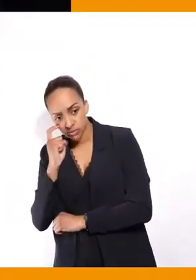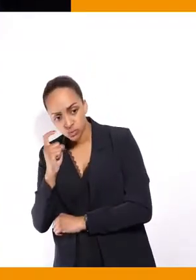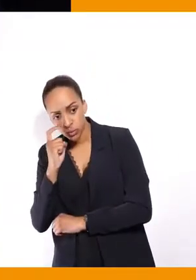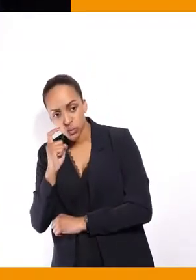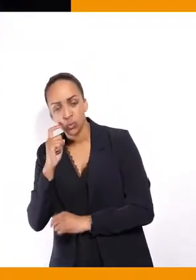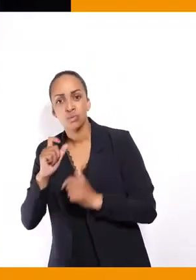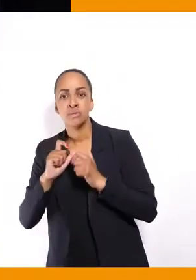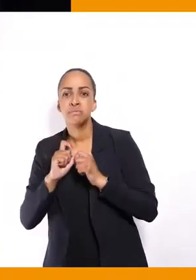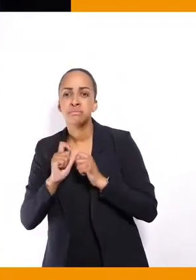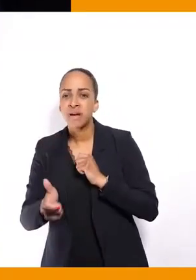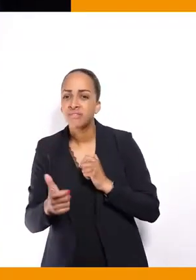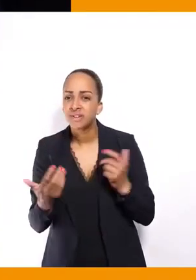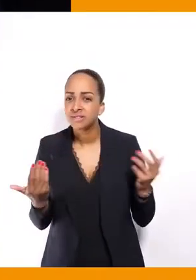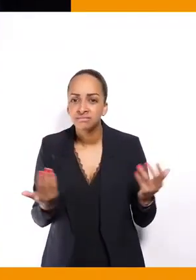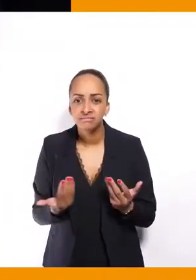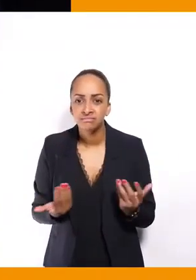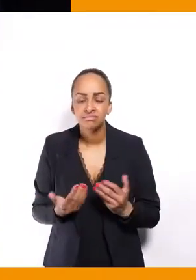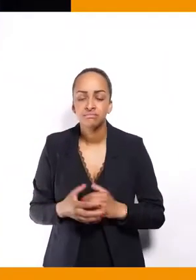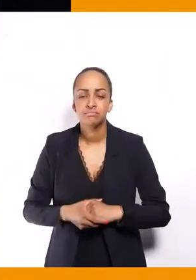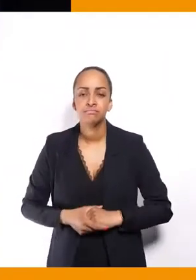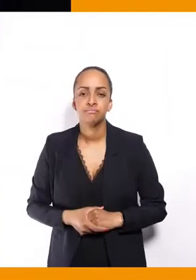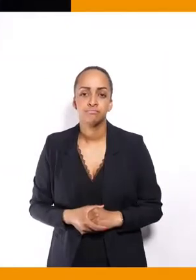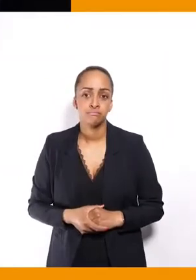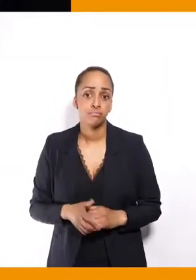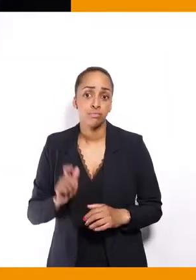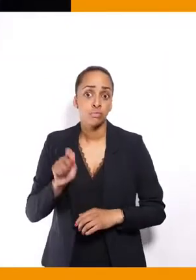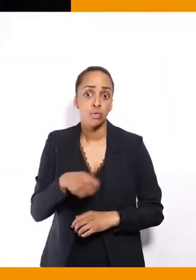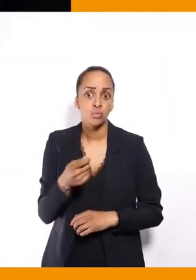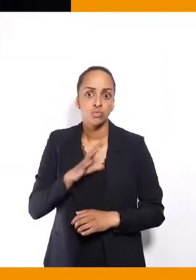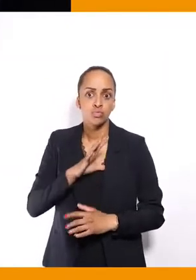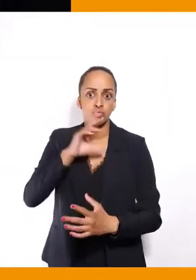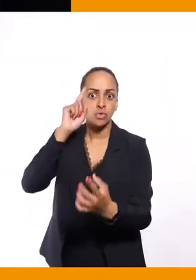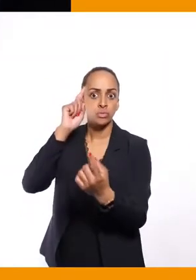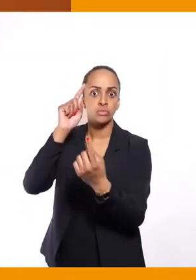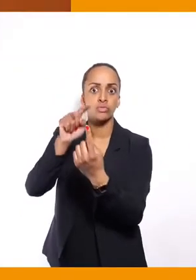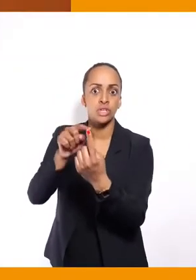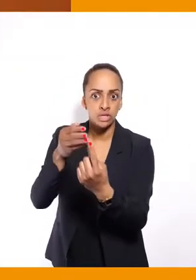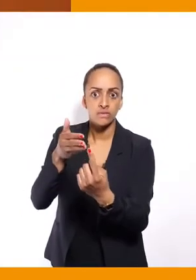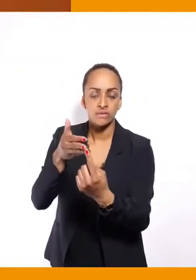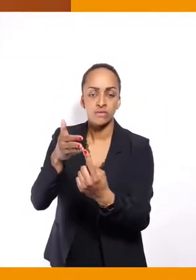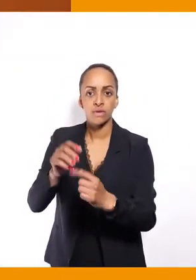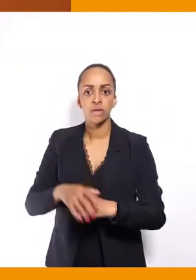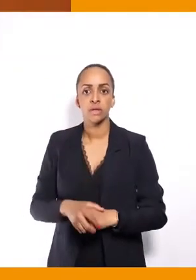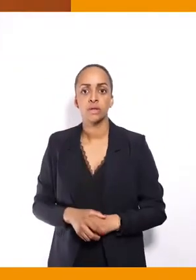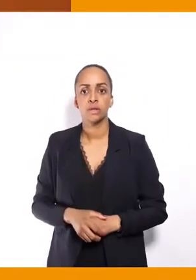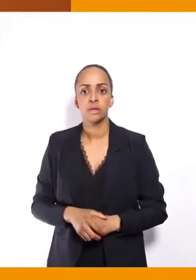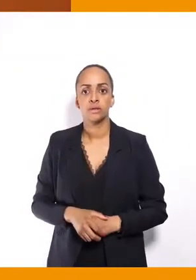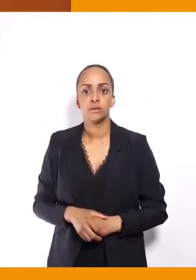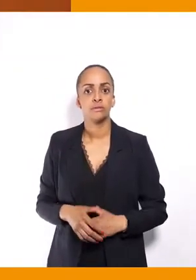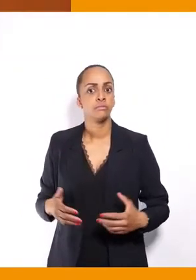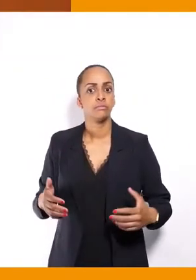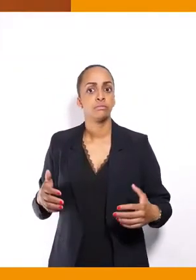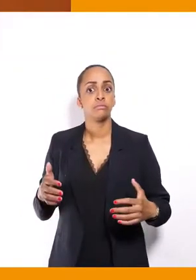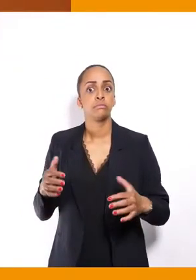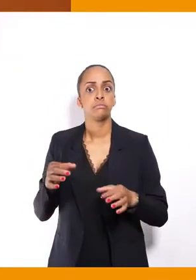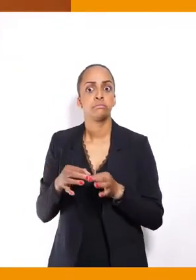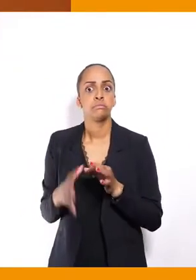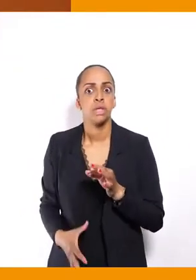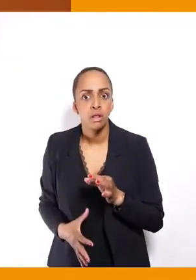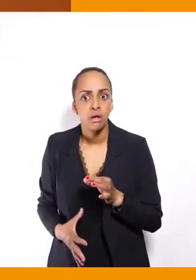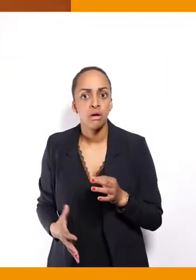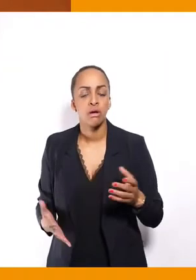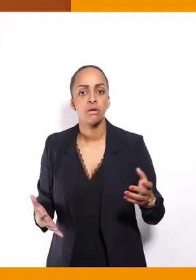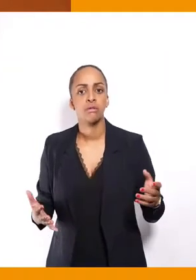notre objectif, c ensuite de pouvoir, on perd évidemment, le bilan, et de